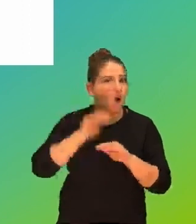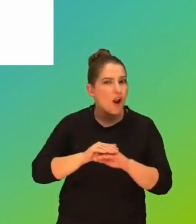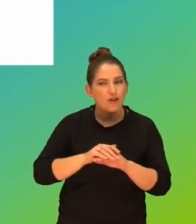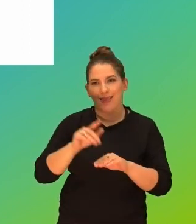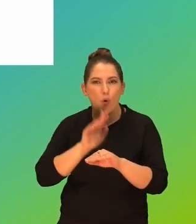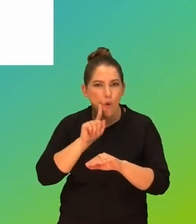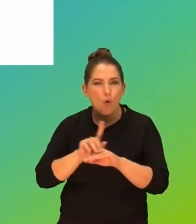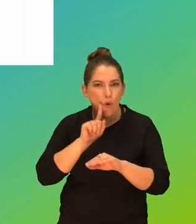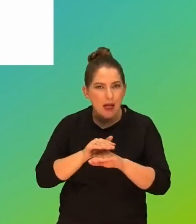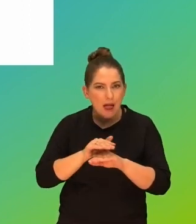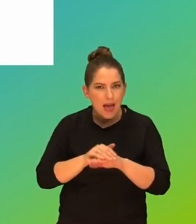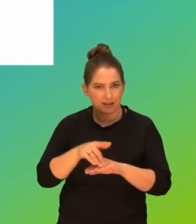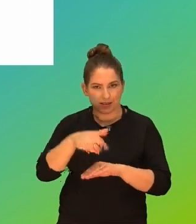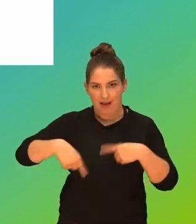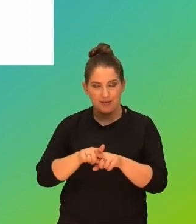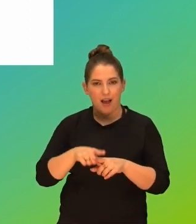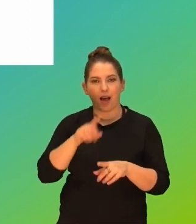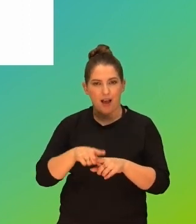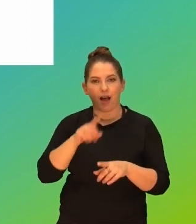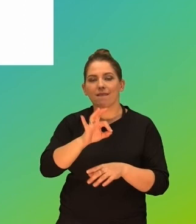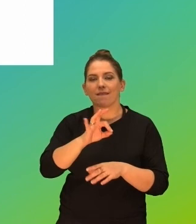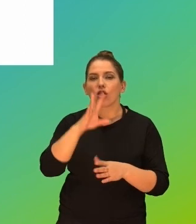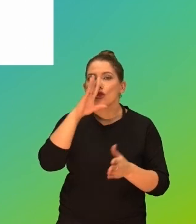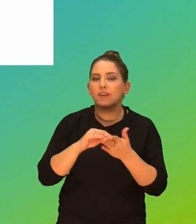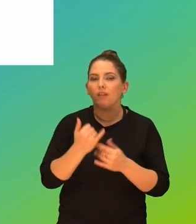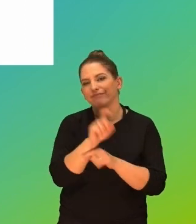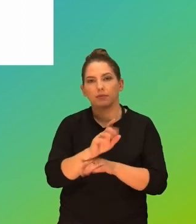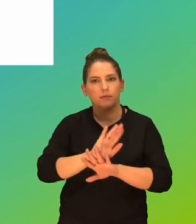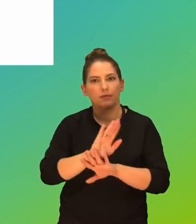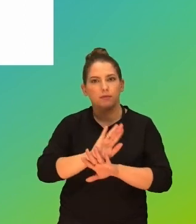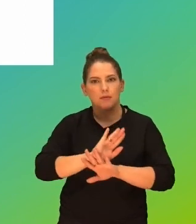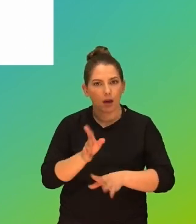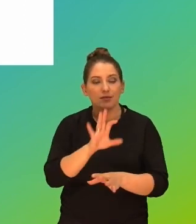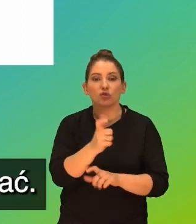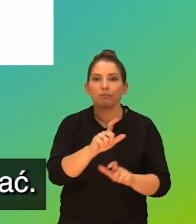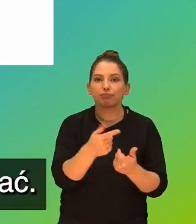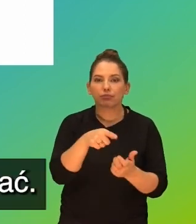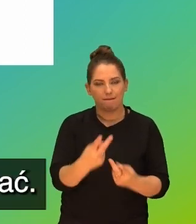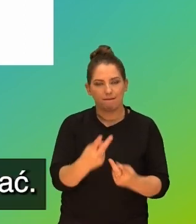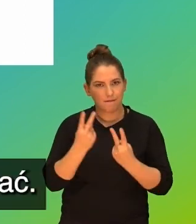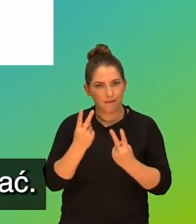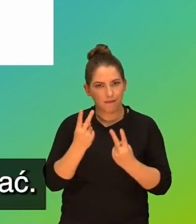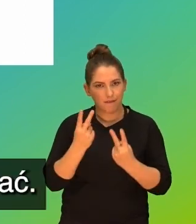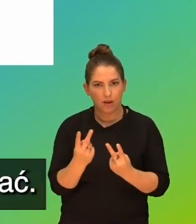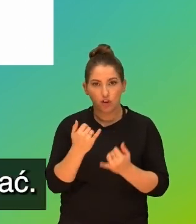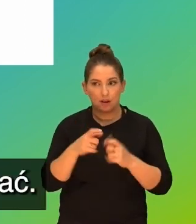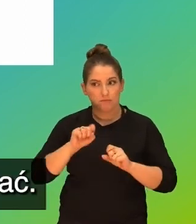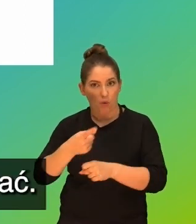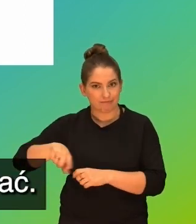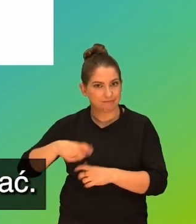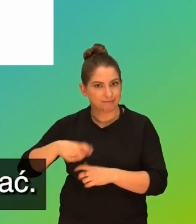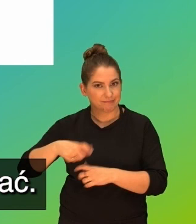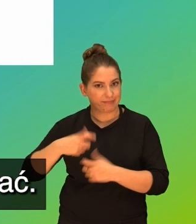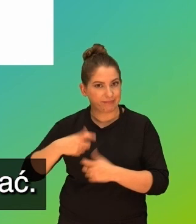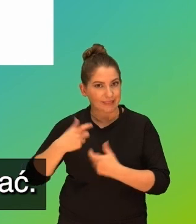klasy. I nie bagatelizujmy też doświadczeń dziecka. To, co mu się przydarza, jest ważne i jeżeli nie zadziałamy,